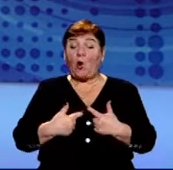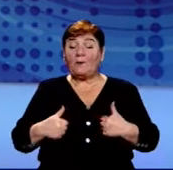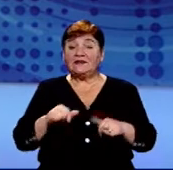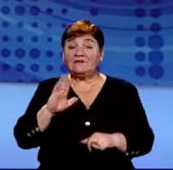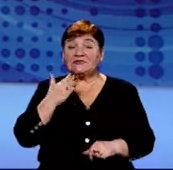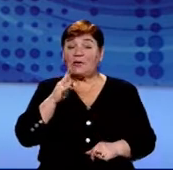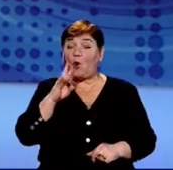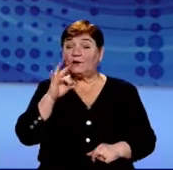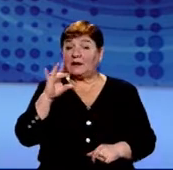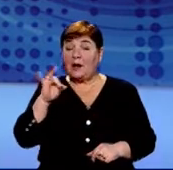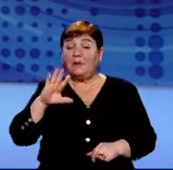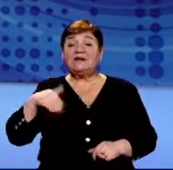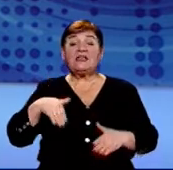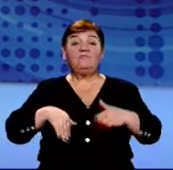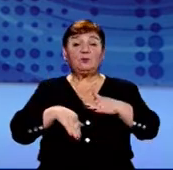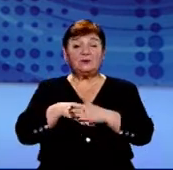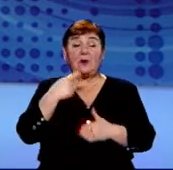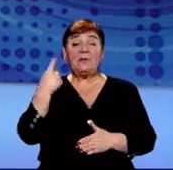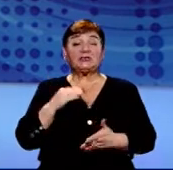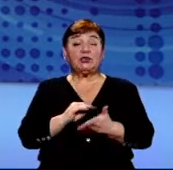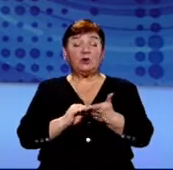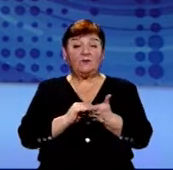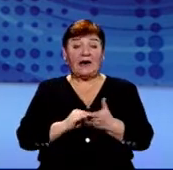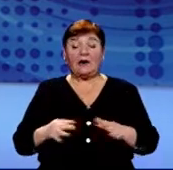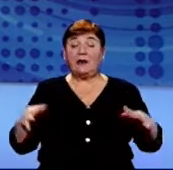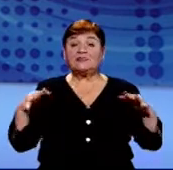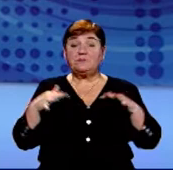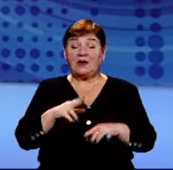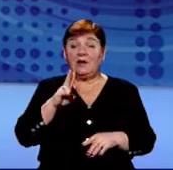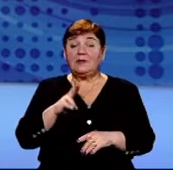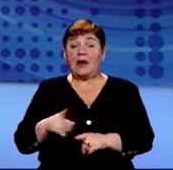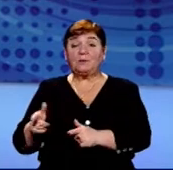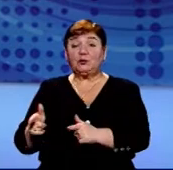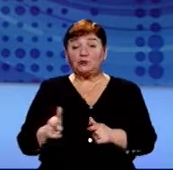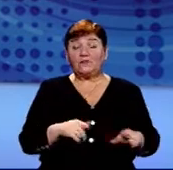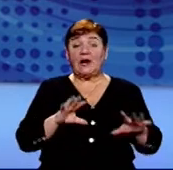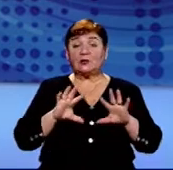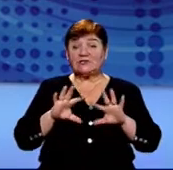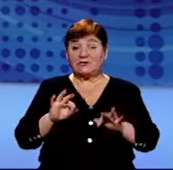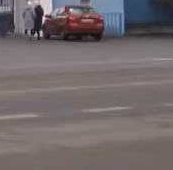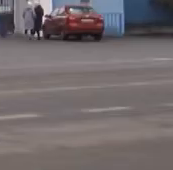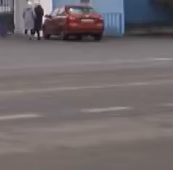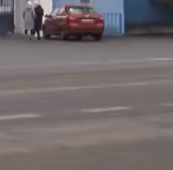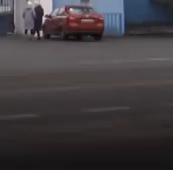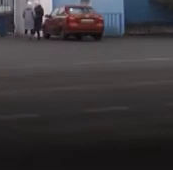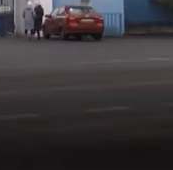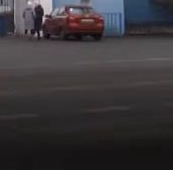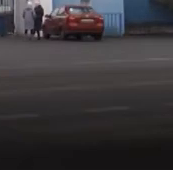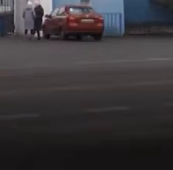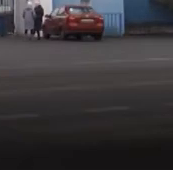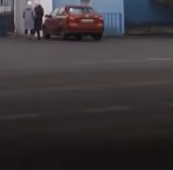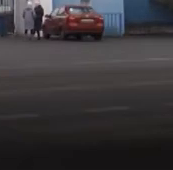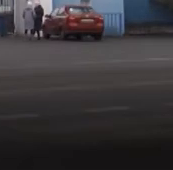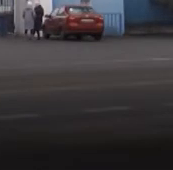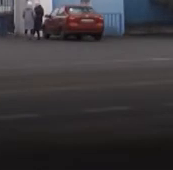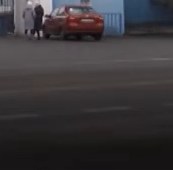Кобін. Після відпустки футболісти проводять перший тренувальний збір. Як відбувається підготовка, розкаже Андріана Курта. Стадіон «Авангард»